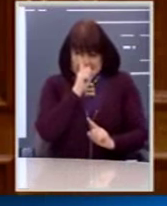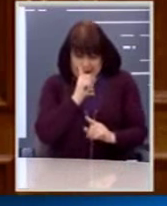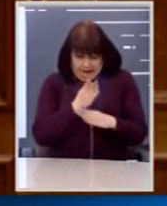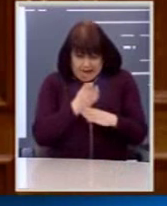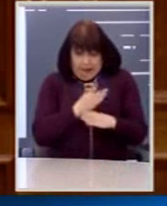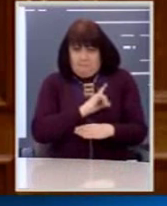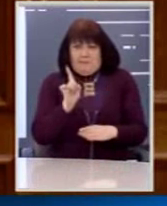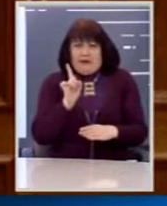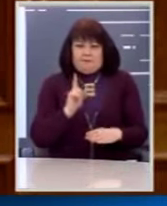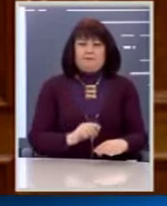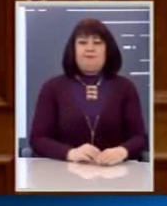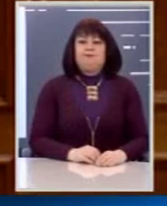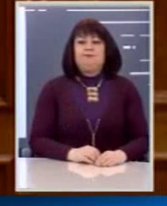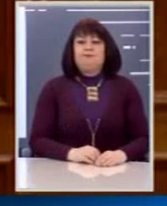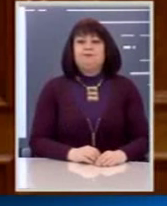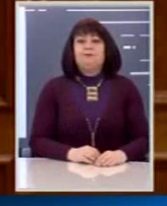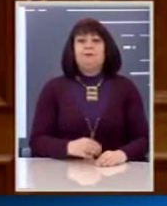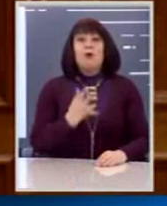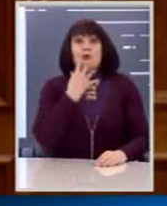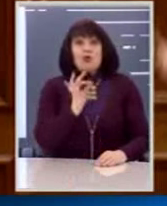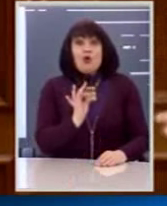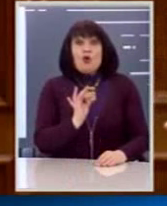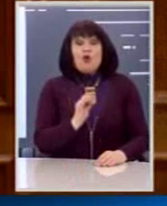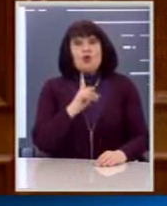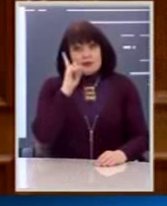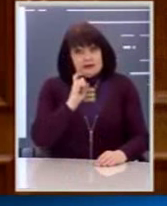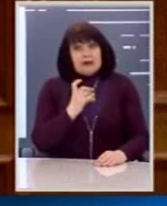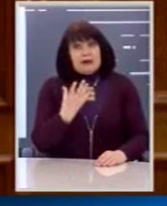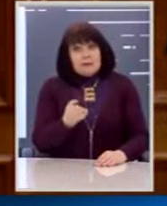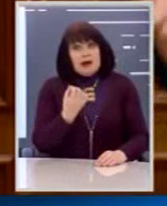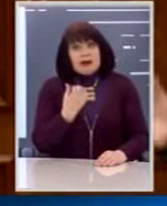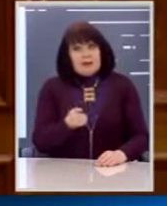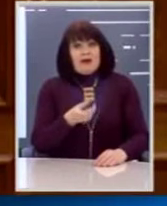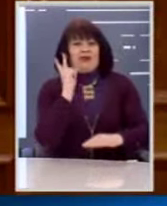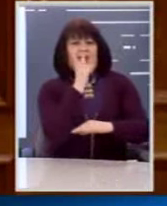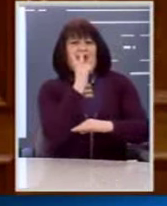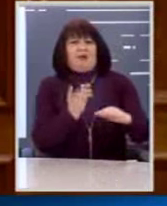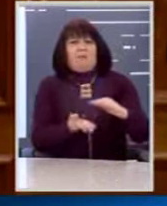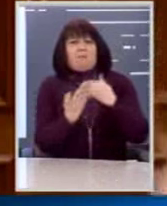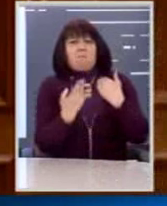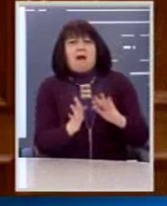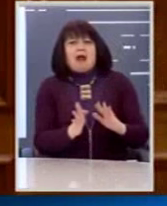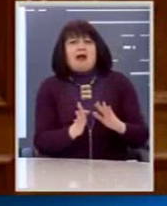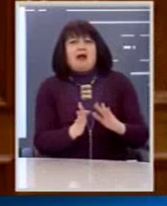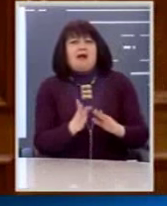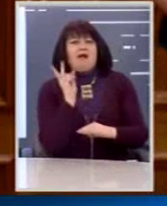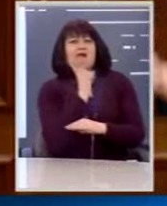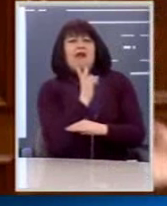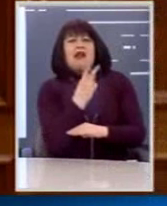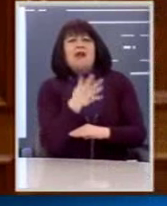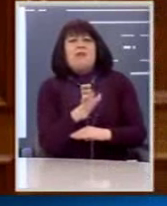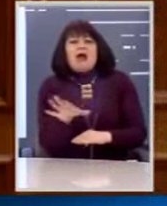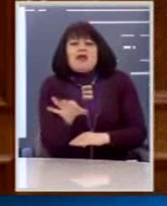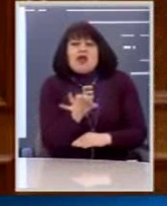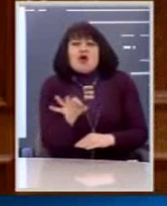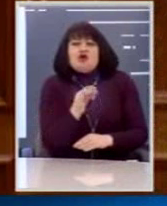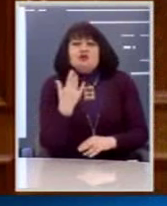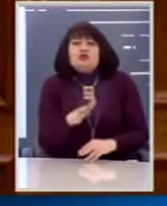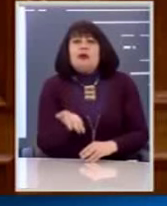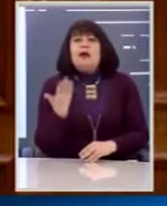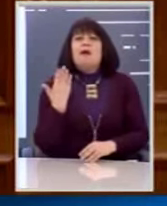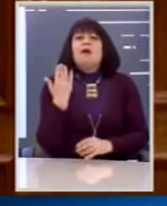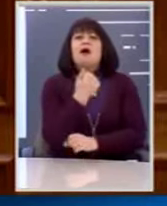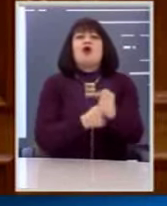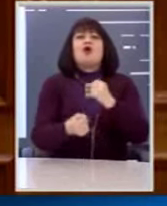Λοιπόν, διότι υπήρχε και ήξερε ότι υπήρχε καταγγελία που έχει στοιχειοθετηθεί για τους διορισμούς που είχαν κάνει τα προηγούμενα